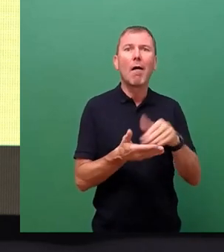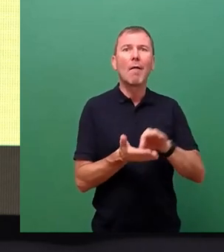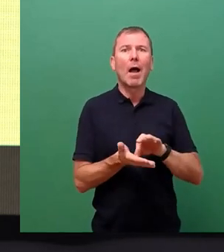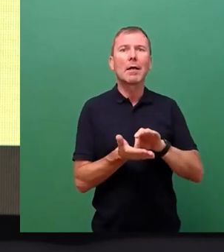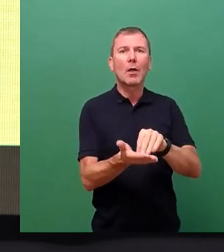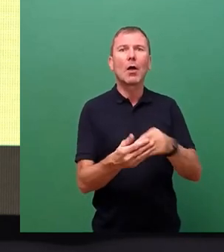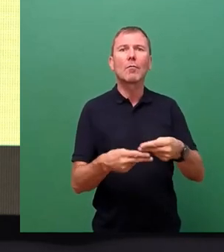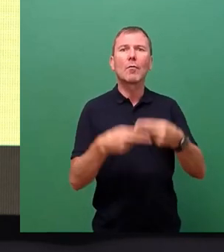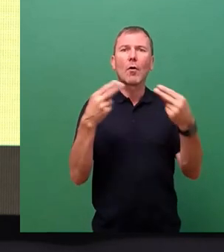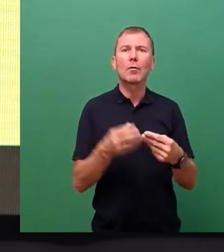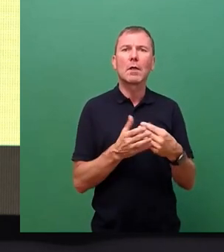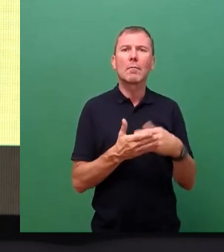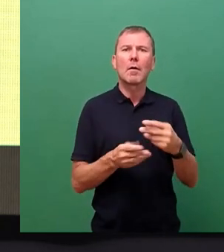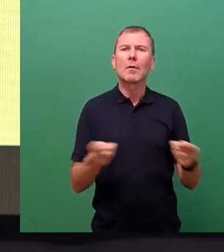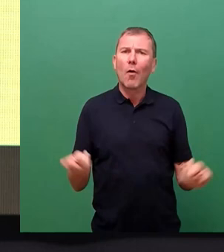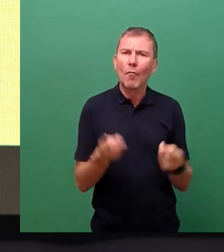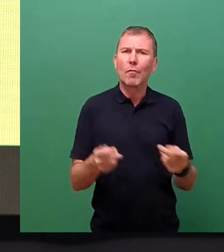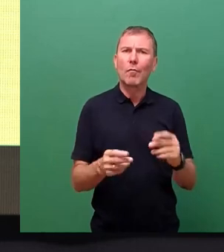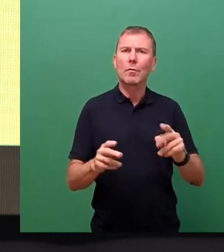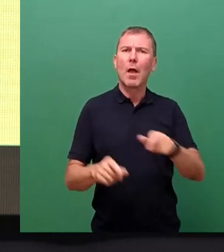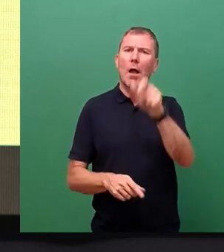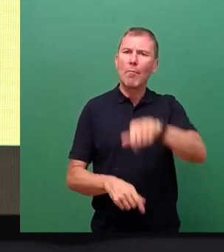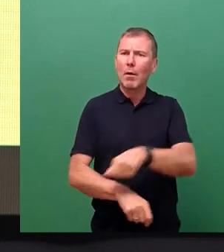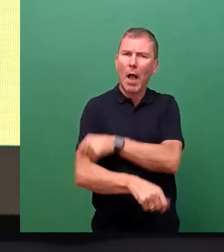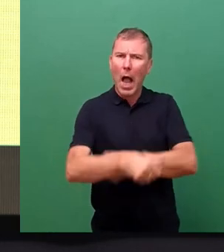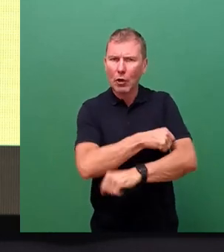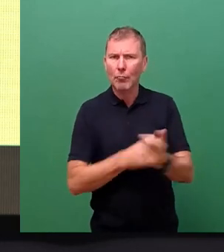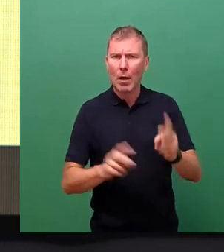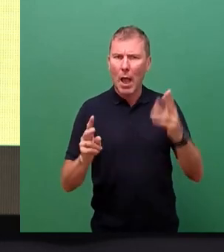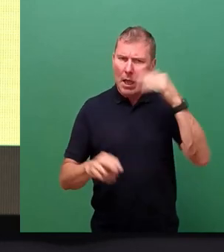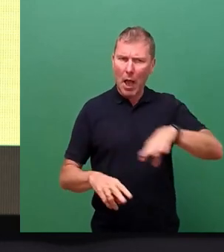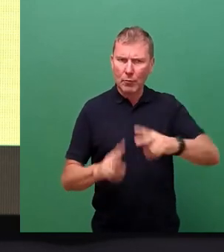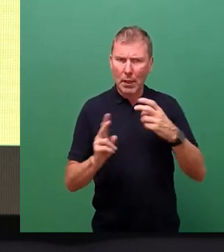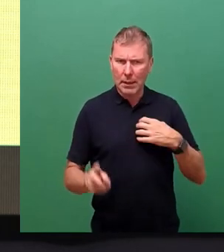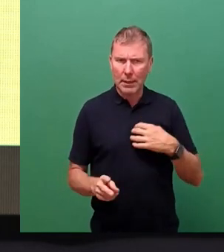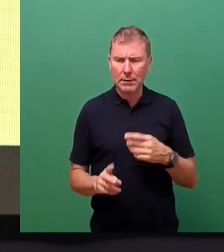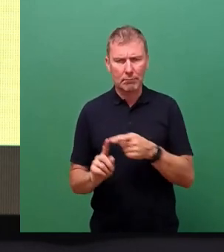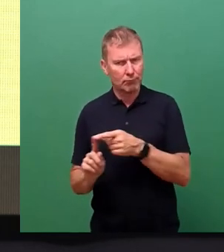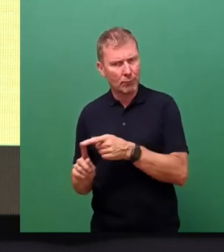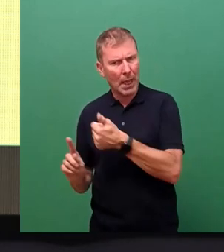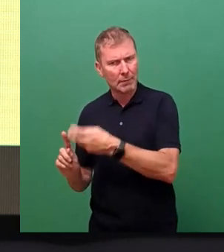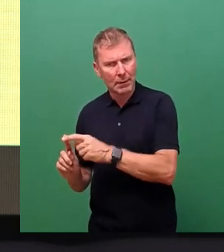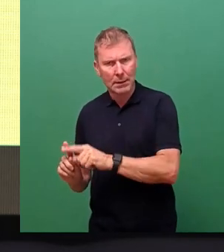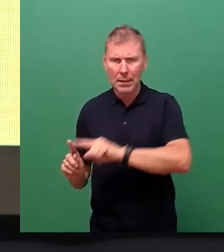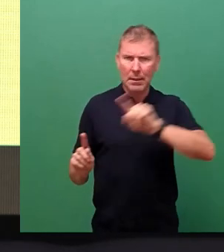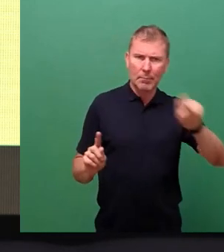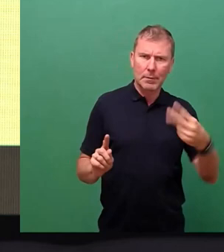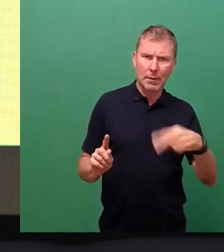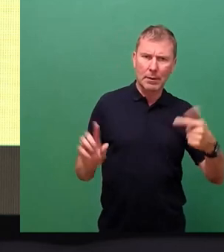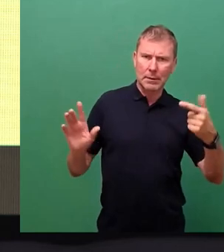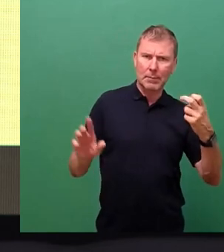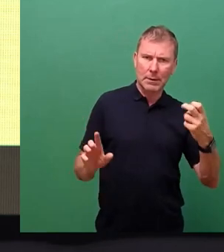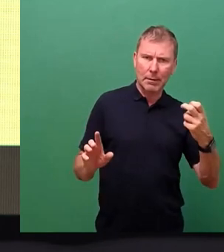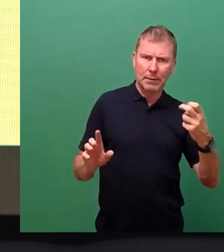zur Förderung des bürgerlichen Engagements in der Landeshauptstadt Dresden für die Jahre 2021 bis 2027 sich zum Ehrenamt